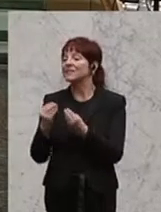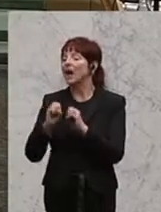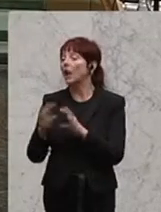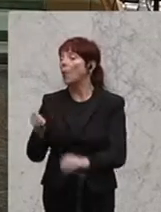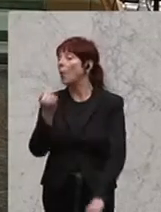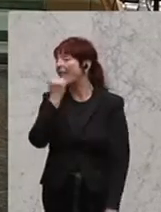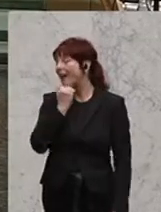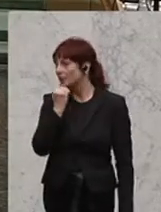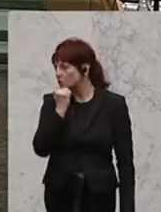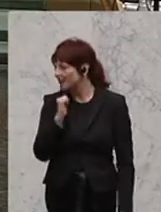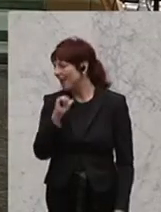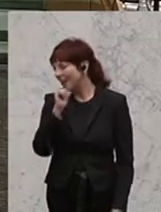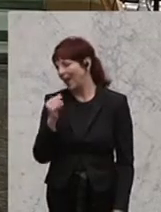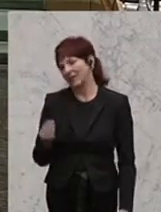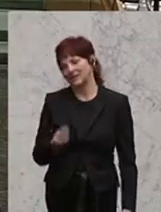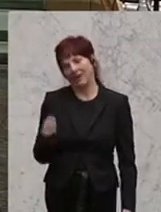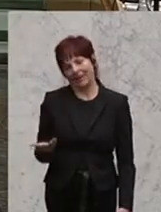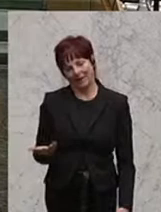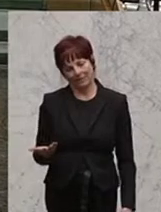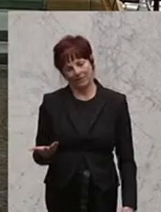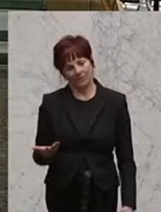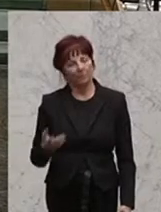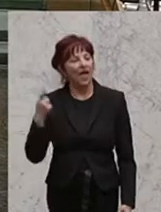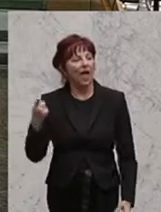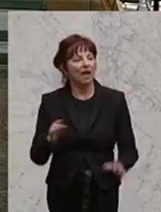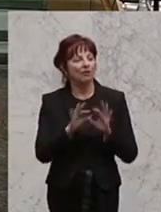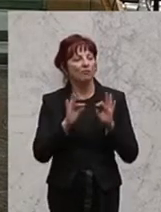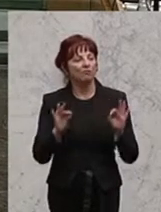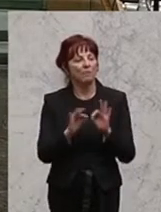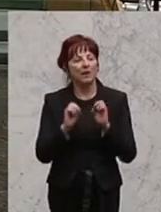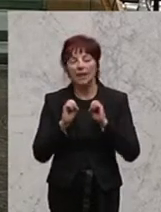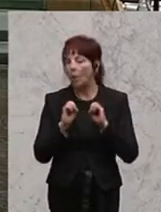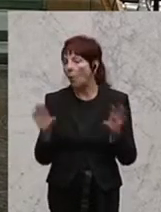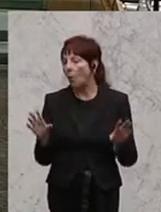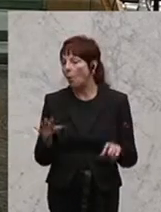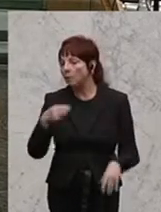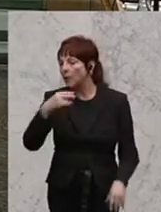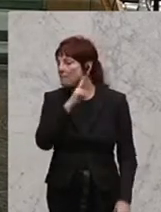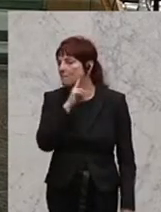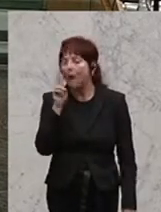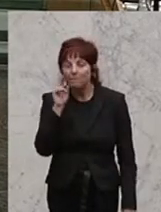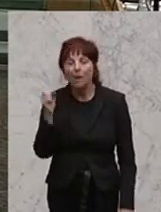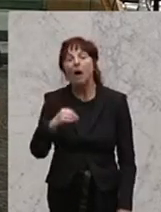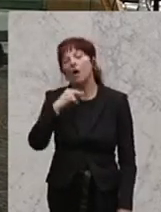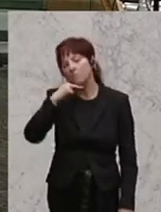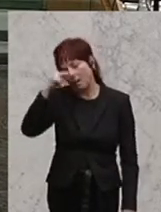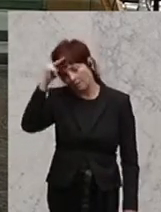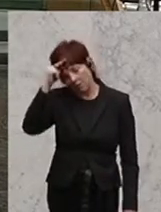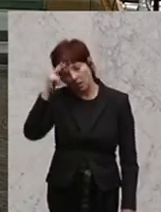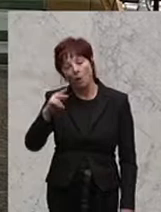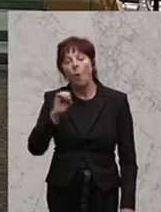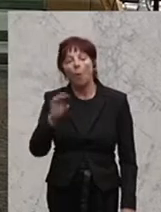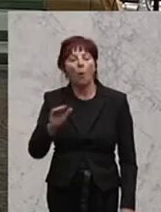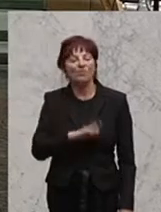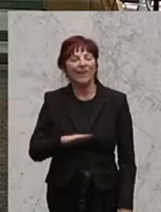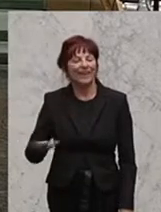Lopatka. Ein Ding ohne Eigenschaft ist kein Ding, eine Familie zum Beispiel ohne eine weibliche Mutter und einen männlichen Vater und ohne